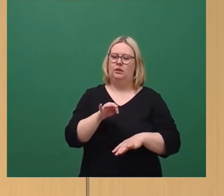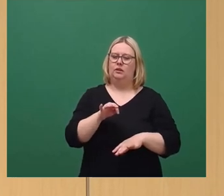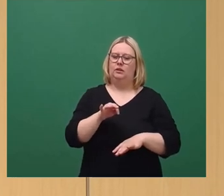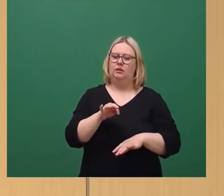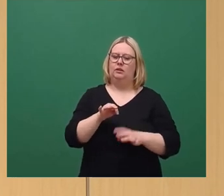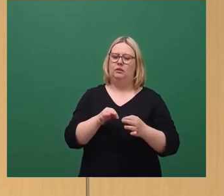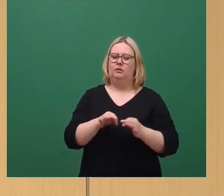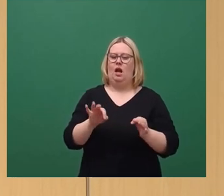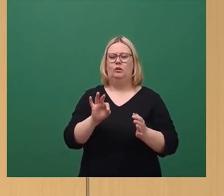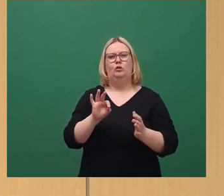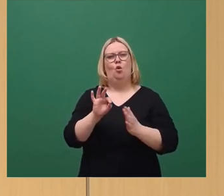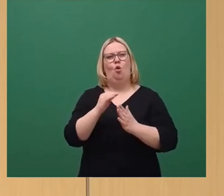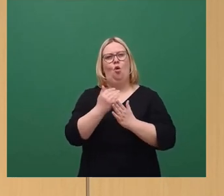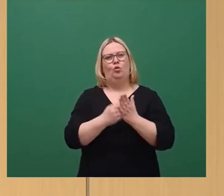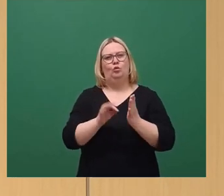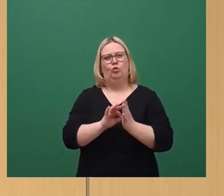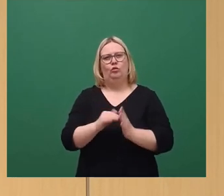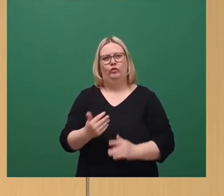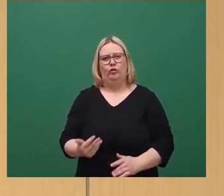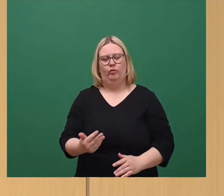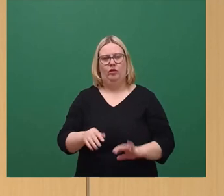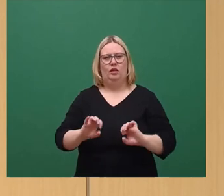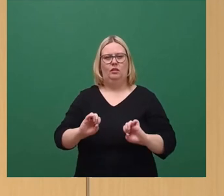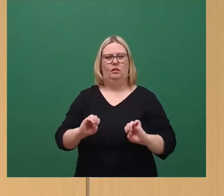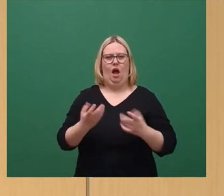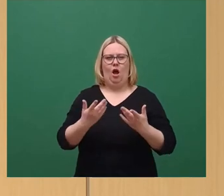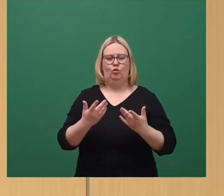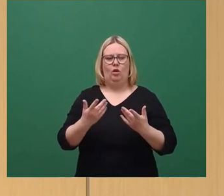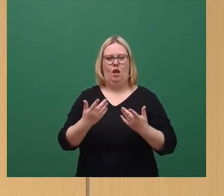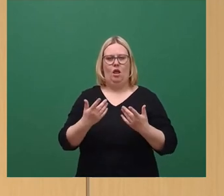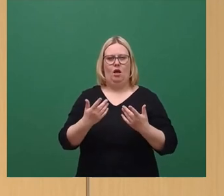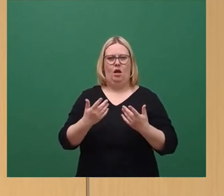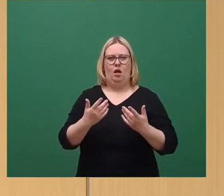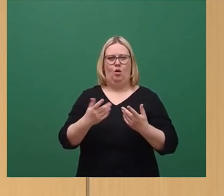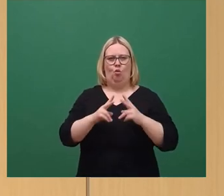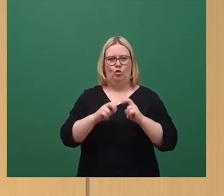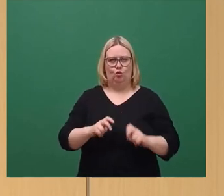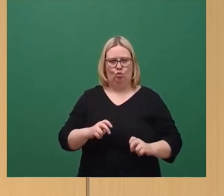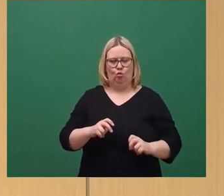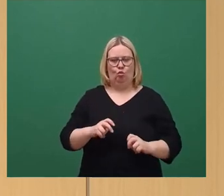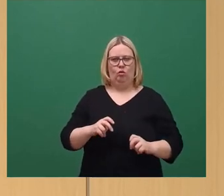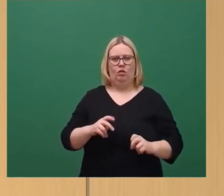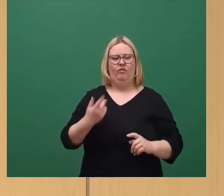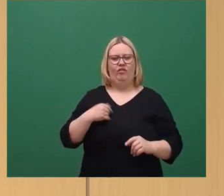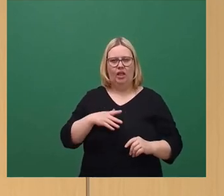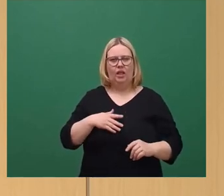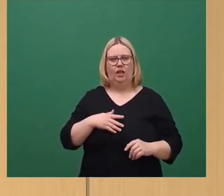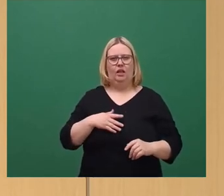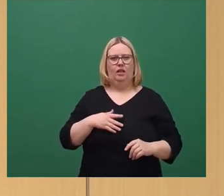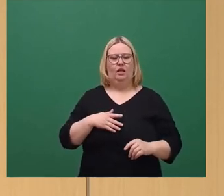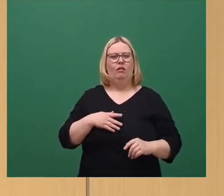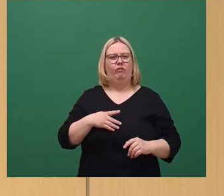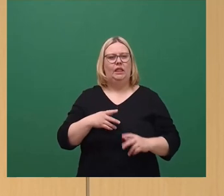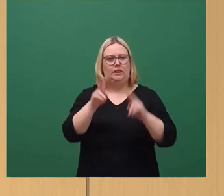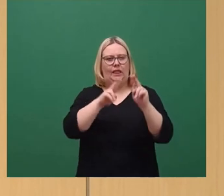Tagesordnungspunkt 5, der aktuelle Stand der Untersuchung der Stesat hat ergeben, dass der Investor die Kosten der Sanierung zu niedrig angegeben hat.